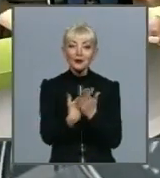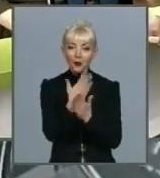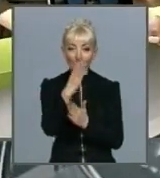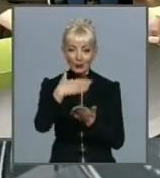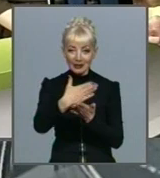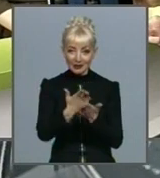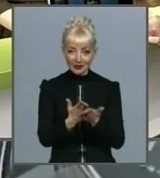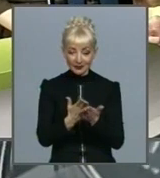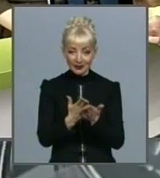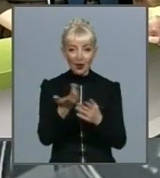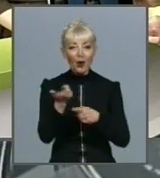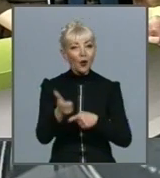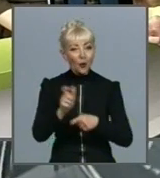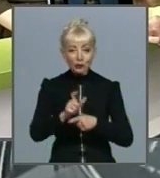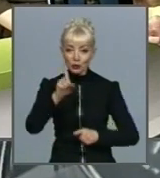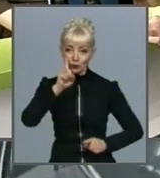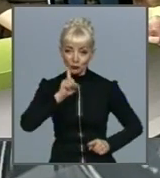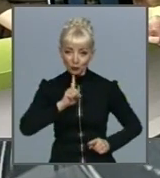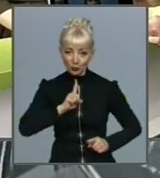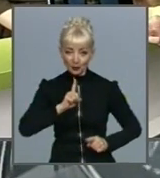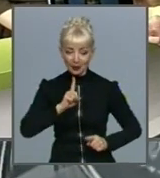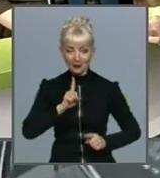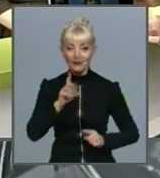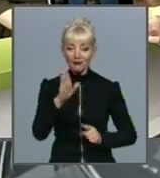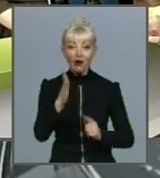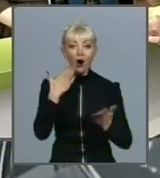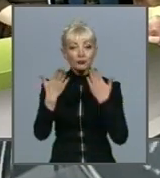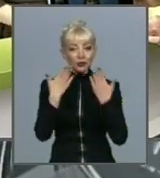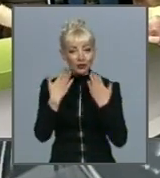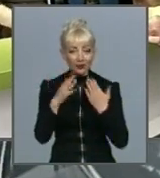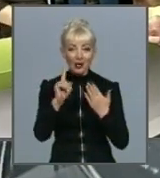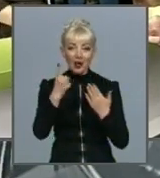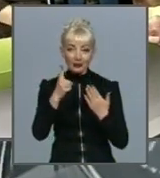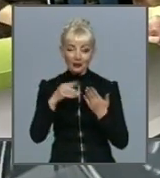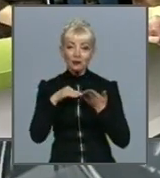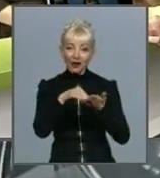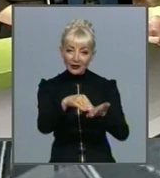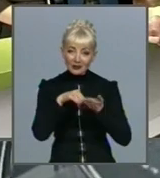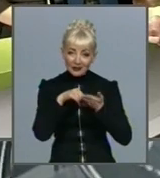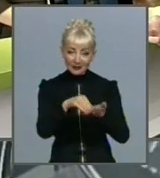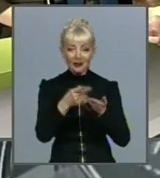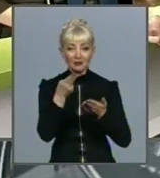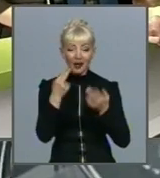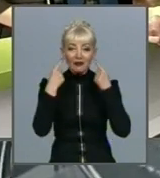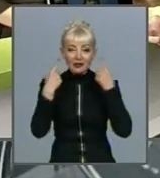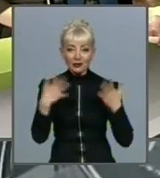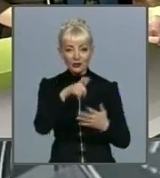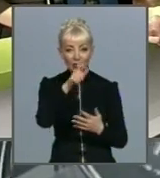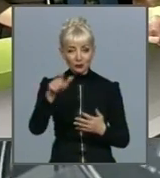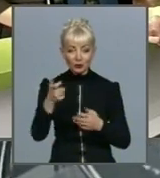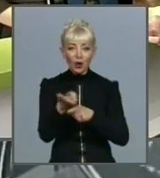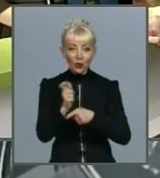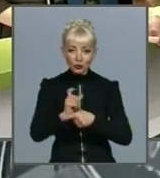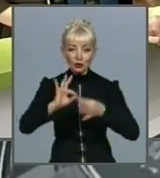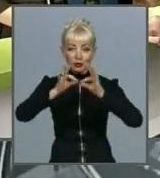в комунікації, тому що з лістиками і бумажками для неслышащих людей це дуже складно. А от